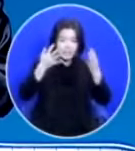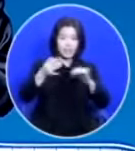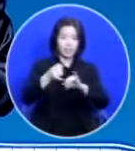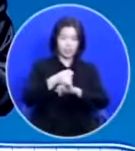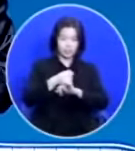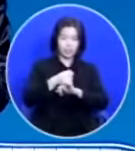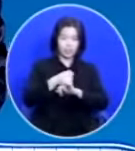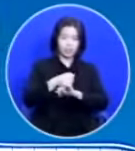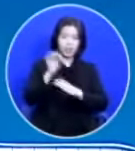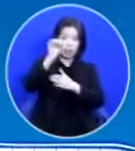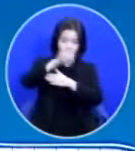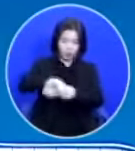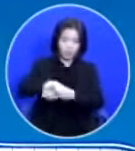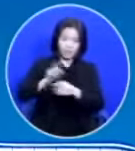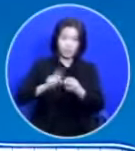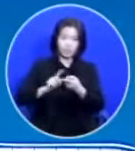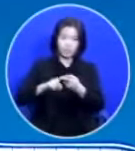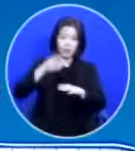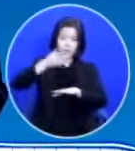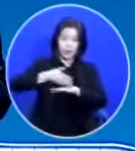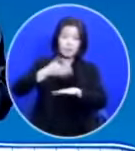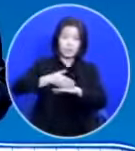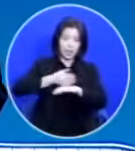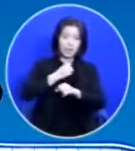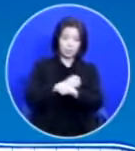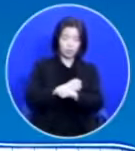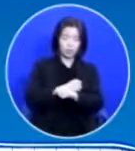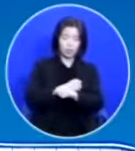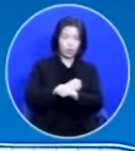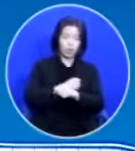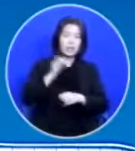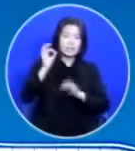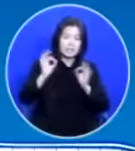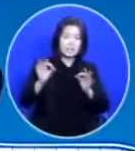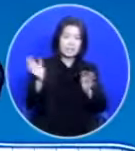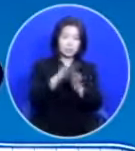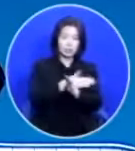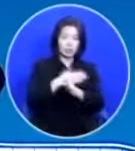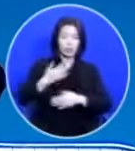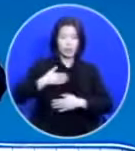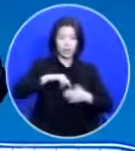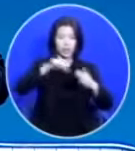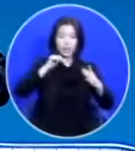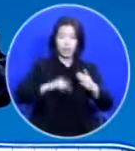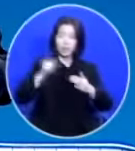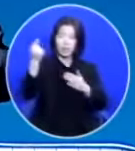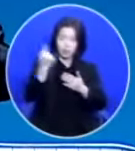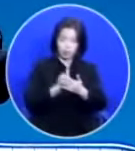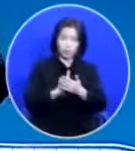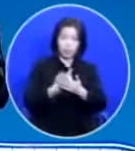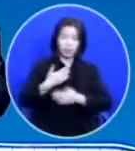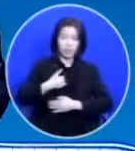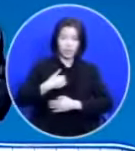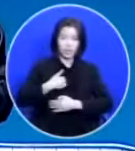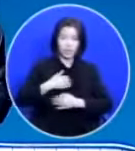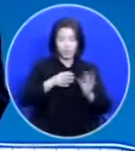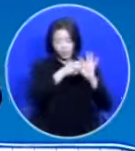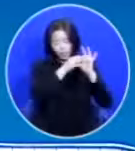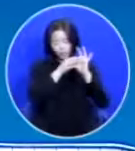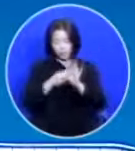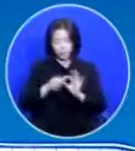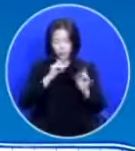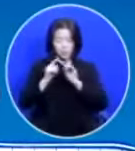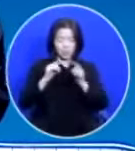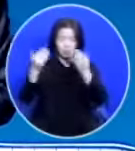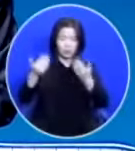허락하신 것을 감사하시고 이제부터 내 안에 오셔서 나에게 계속해서 말씀하시는